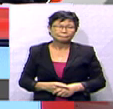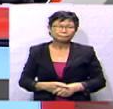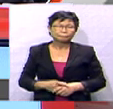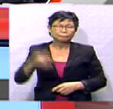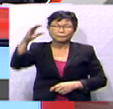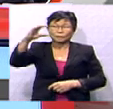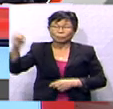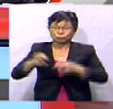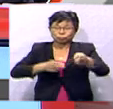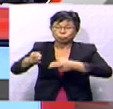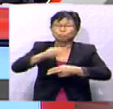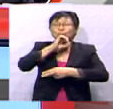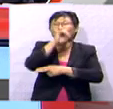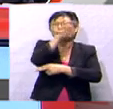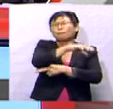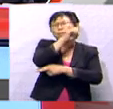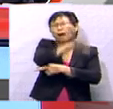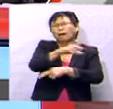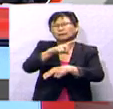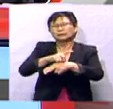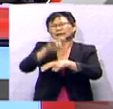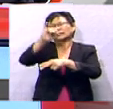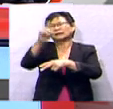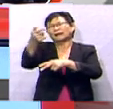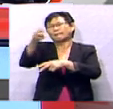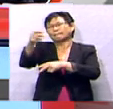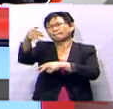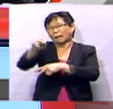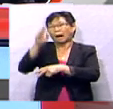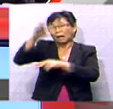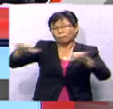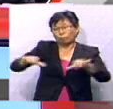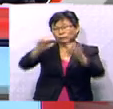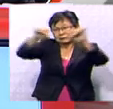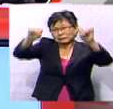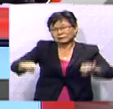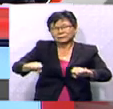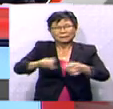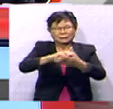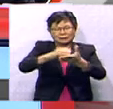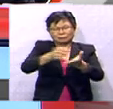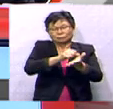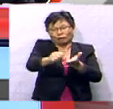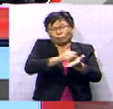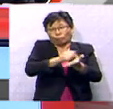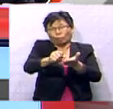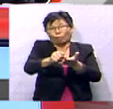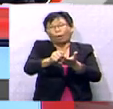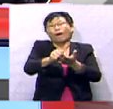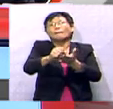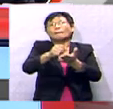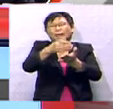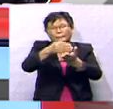Syarikat pengurusan sisa peperjali idaman sunian berhad akan melaksana sistem kad imbasan nombor atau kod bar